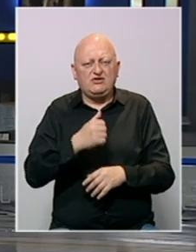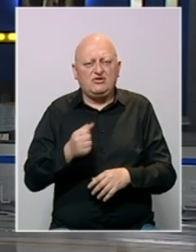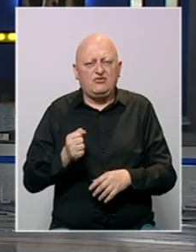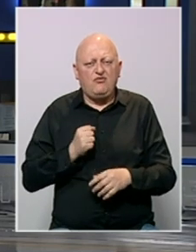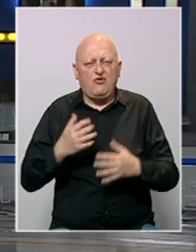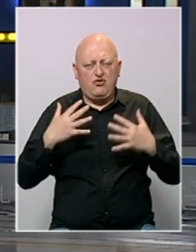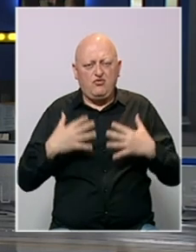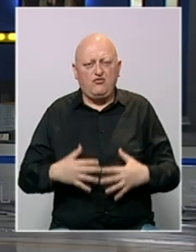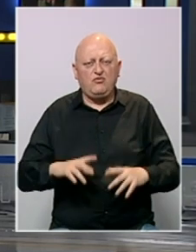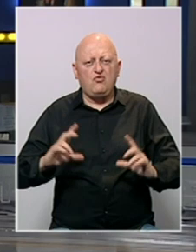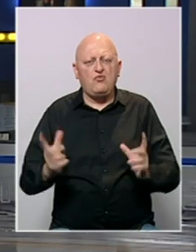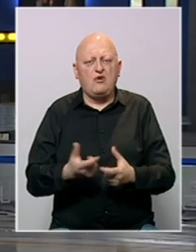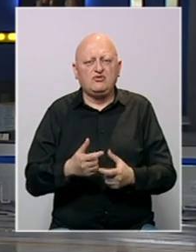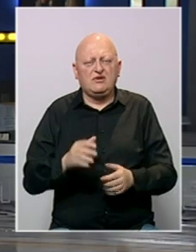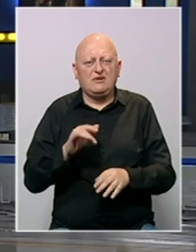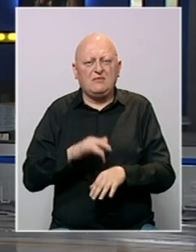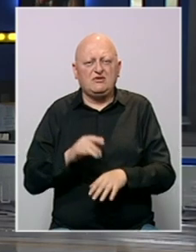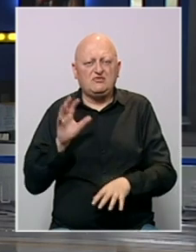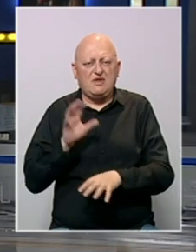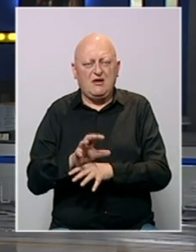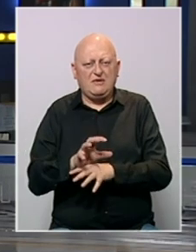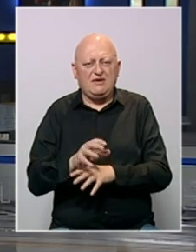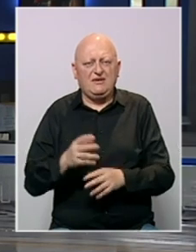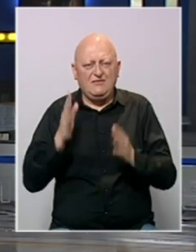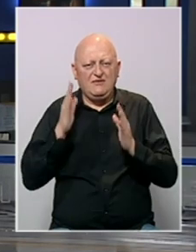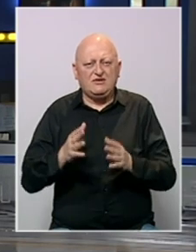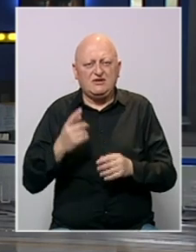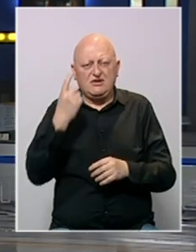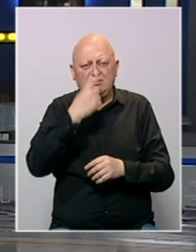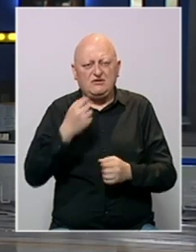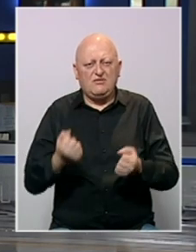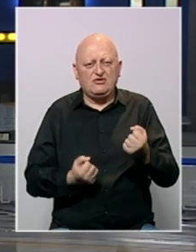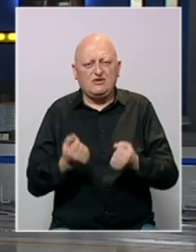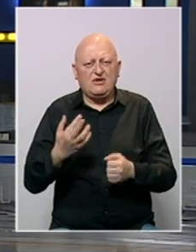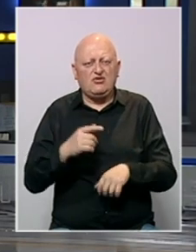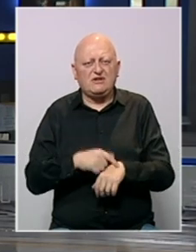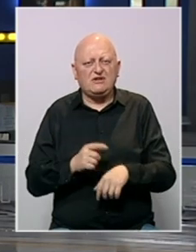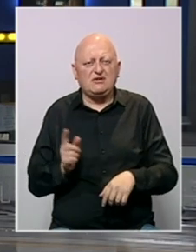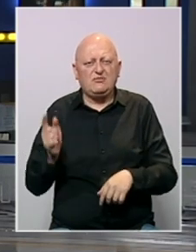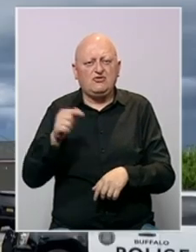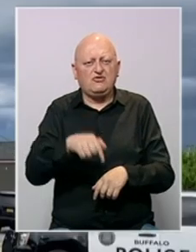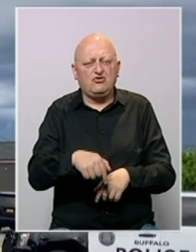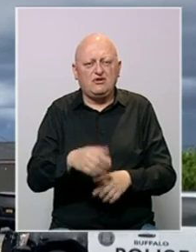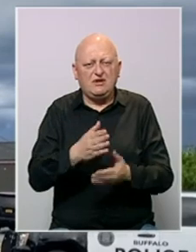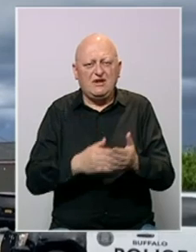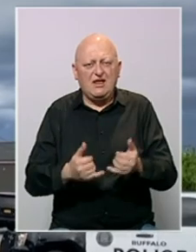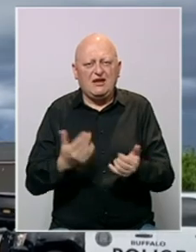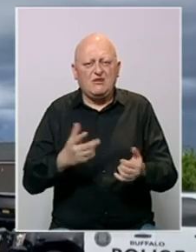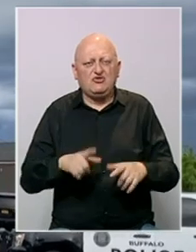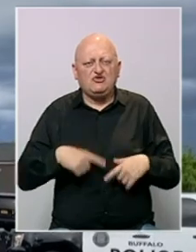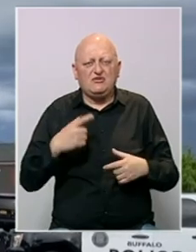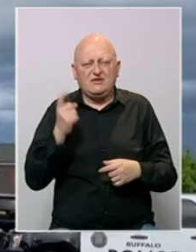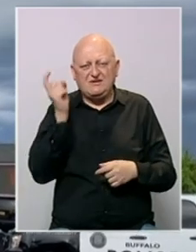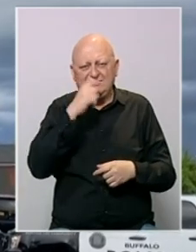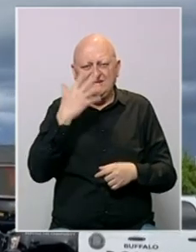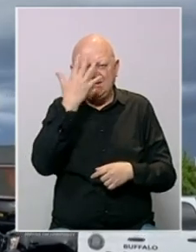Osamnaestogodišnjak u vojnoj opremi uhapšen je na mjestu napada. Jeruje se da je usumničeni vozio nekoliko sati da bi stigao do dijela grada u kojem